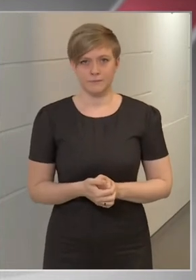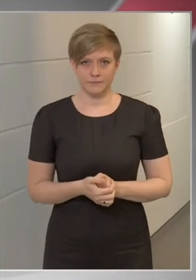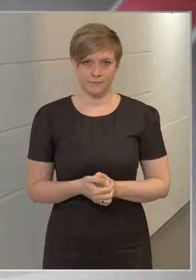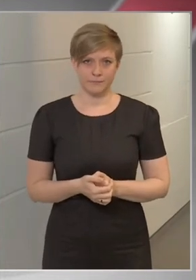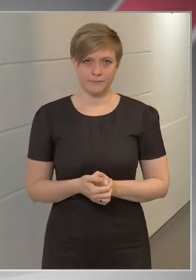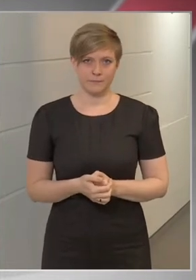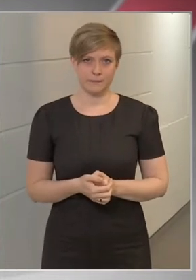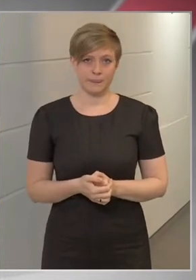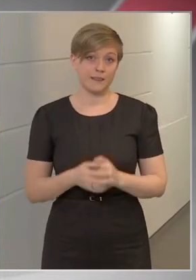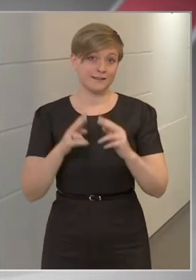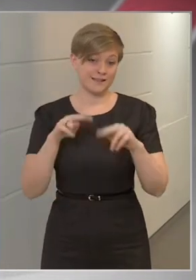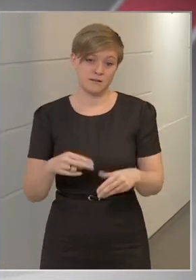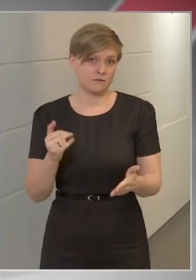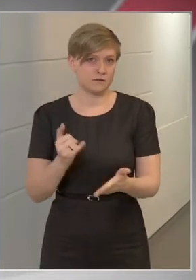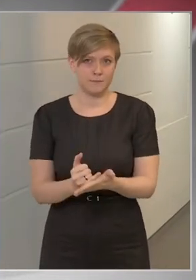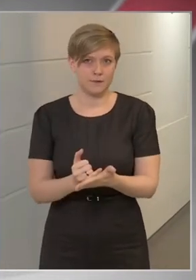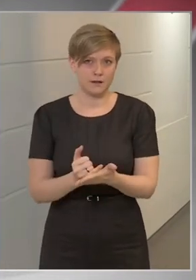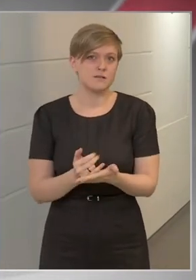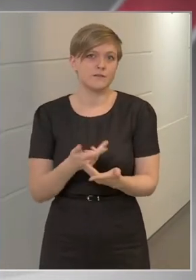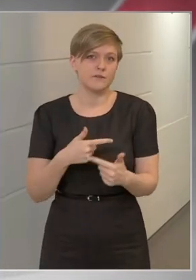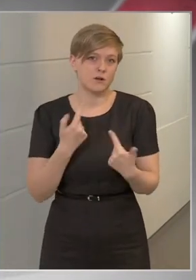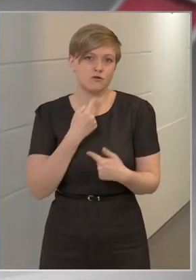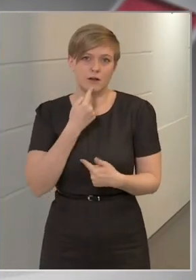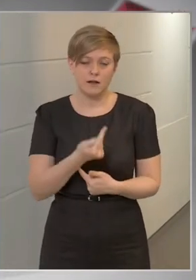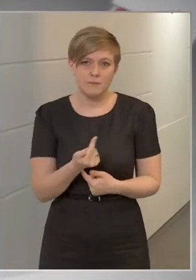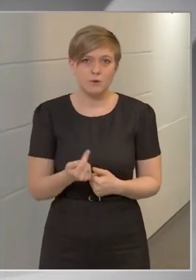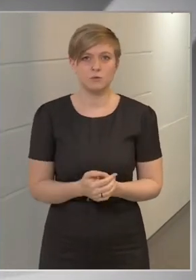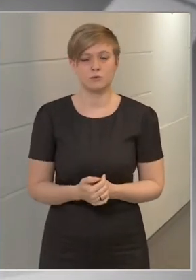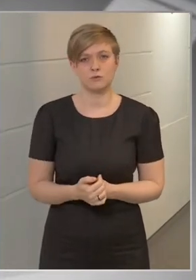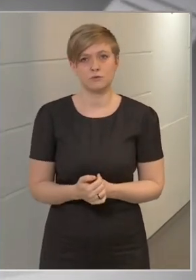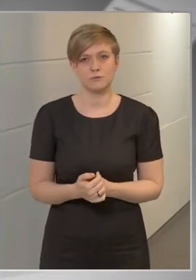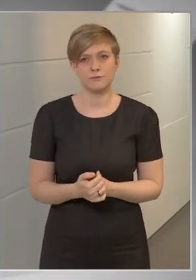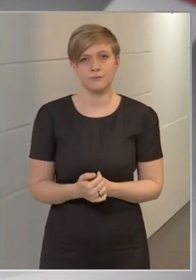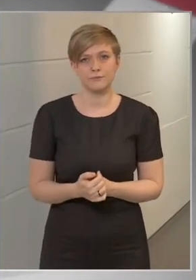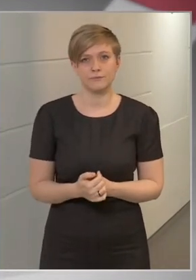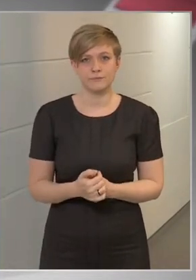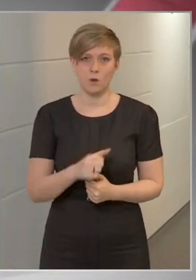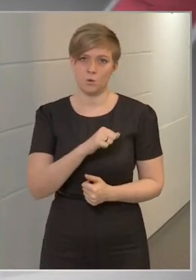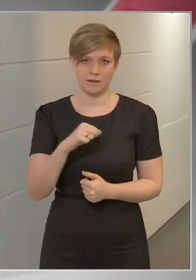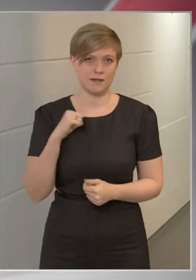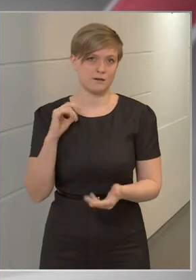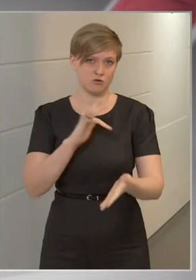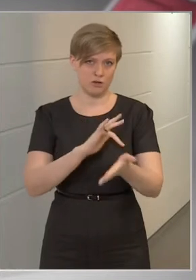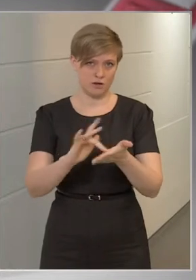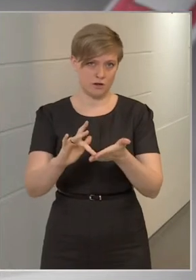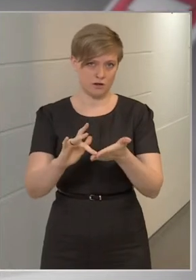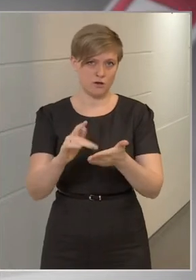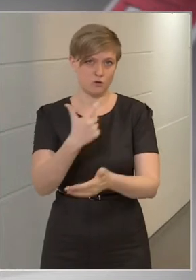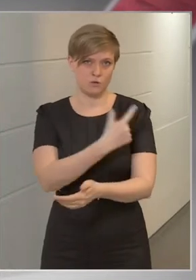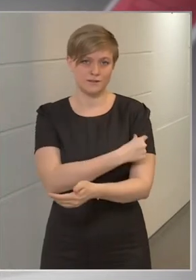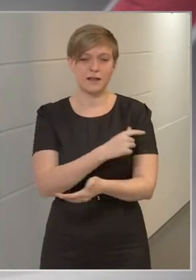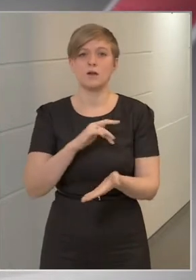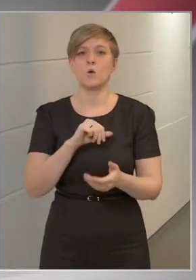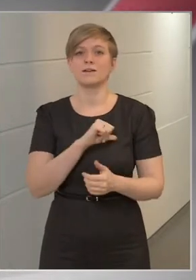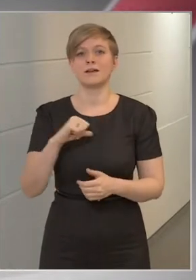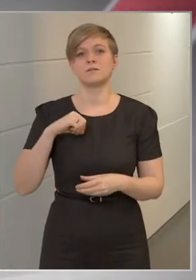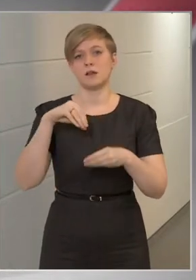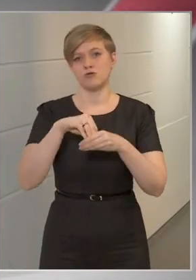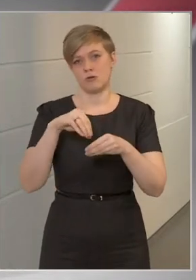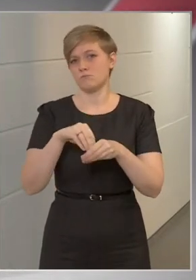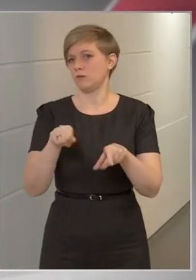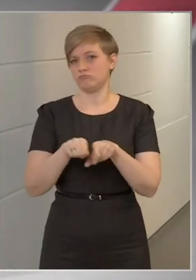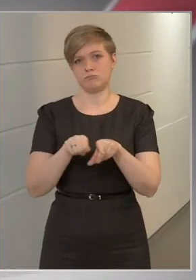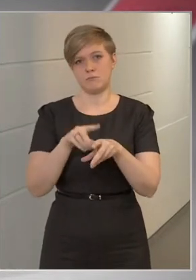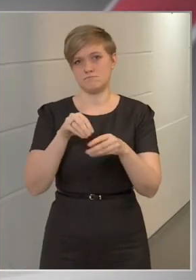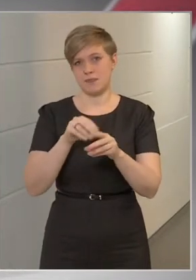Az, hogy tényszerűen nem igaz. Tehát világosan elmondtuk, hogy önkéntes és ingyenes az oltás, az önkéntességben természetesen az is